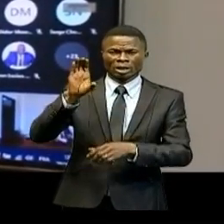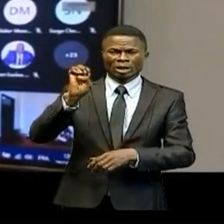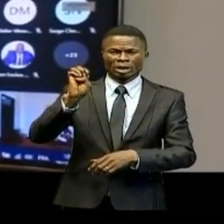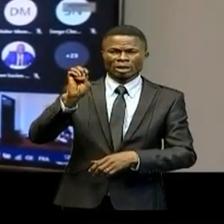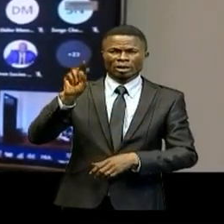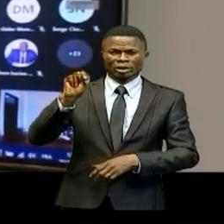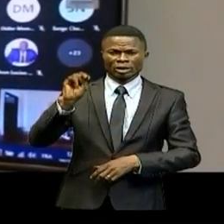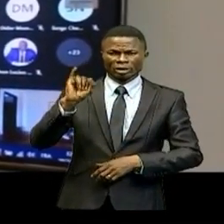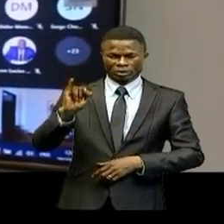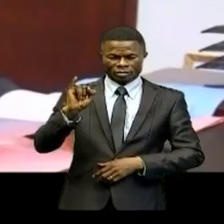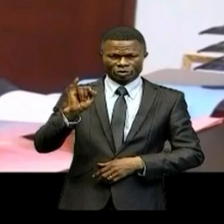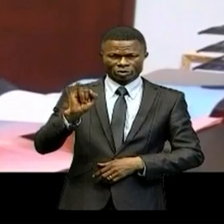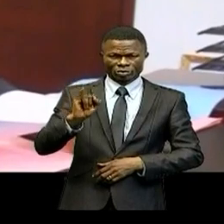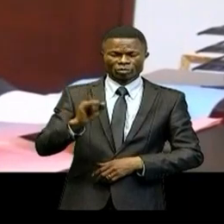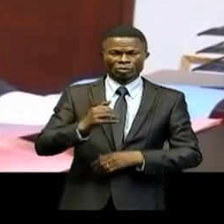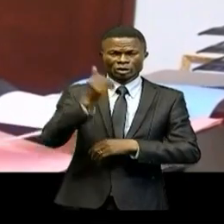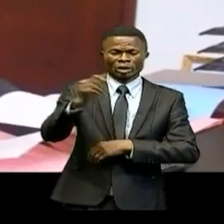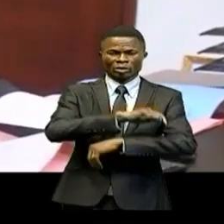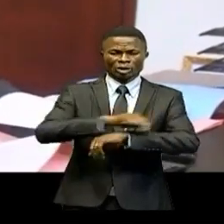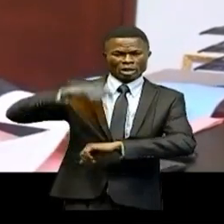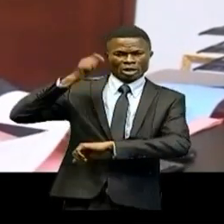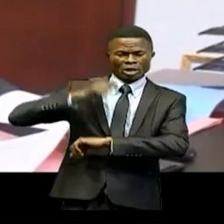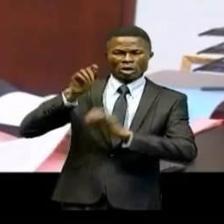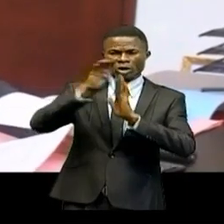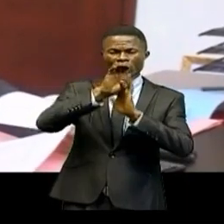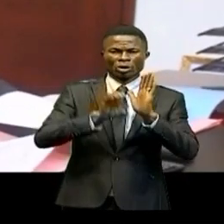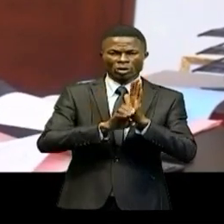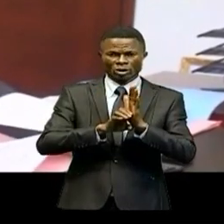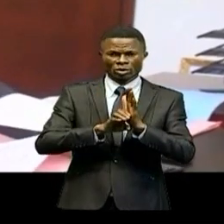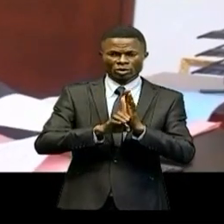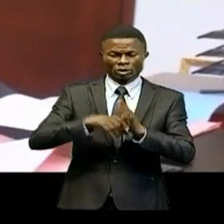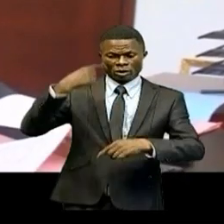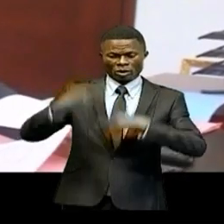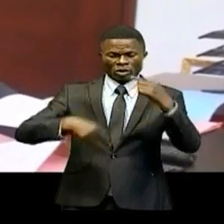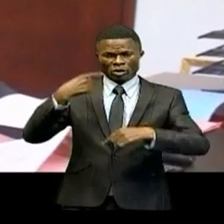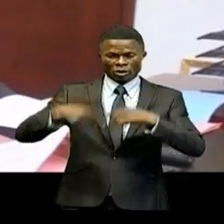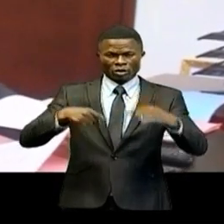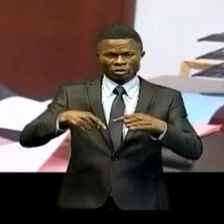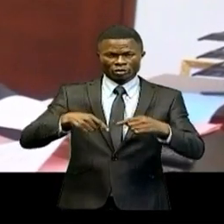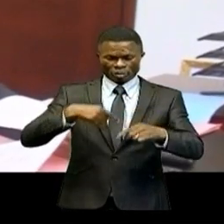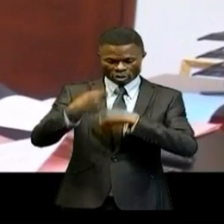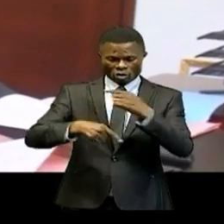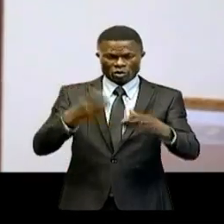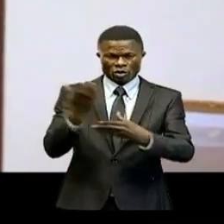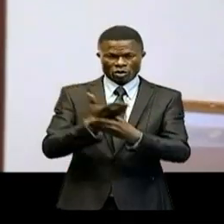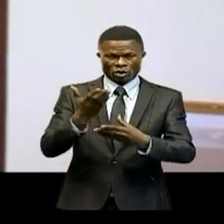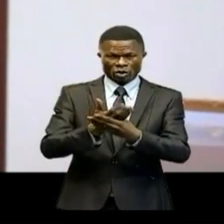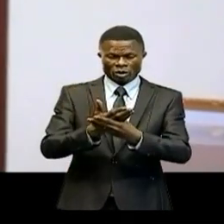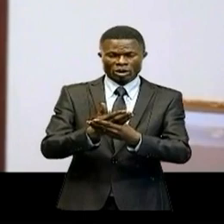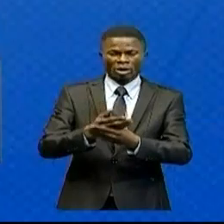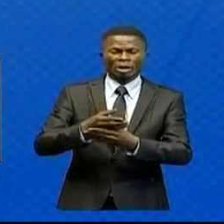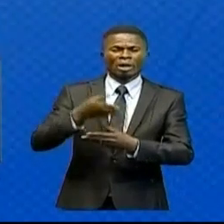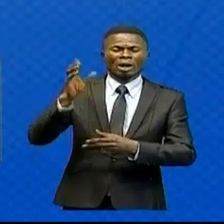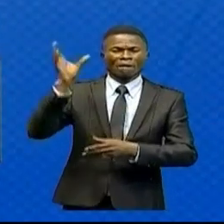CENI devant la Cour constitutionnelle et le début du procès Boukang-Alonso.